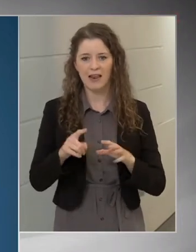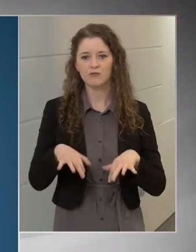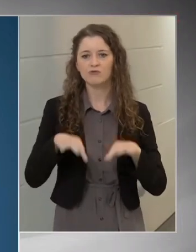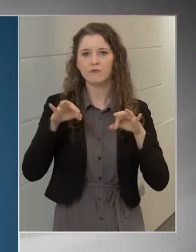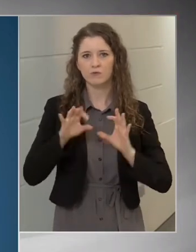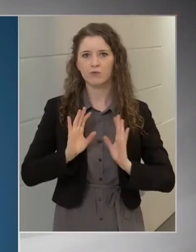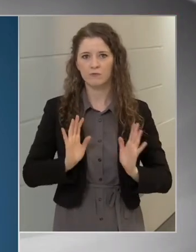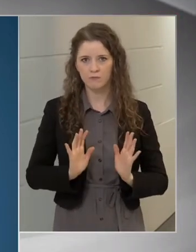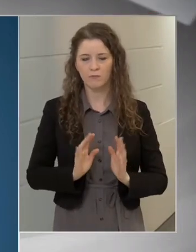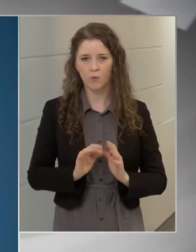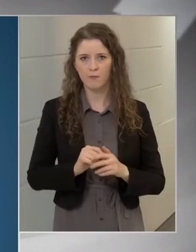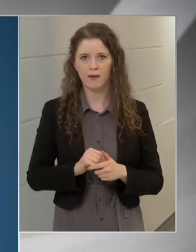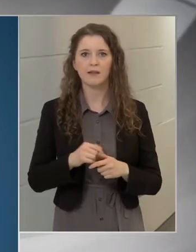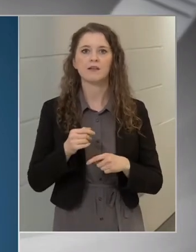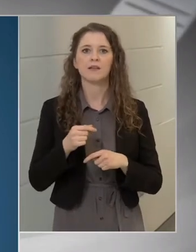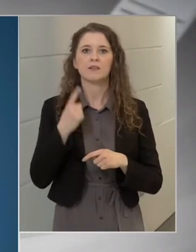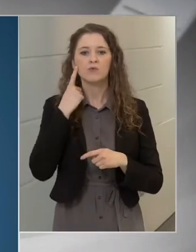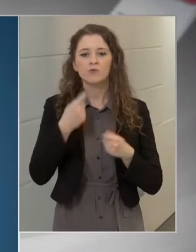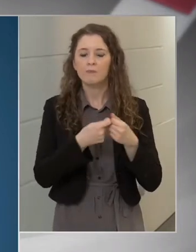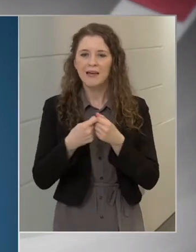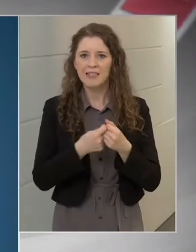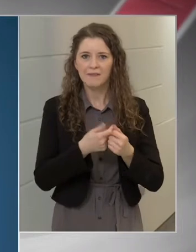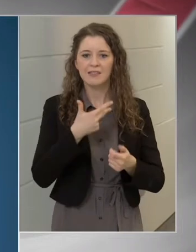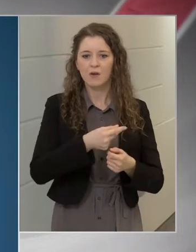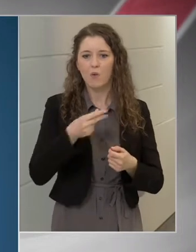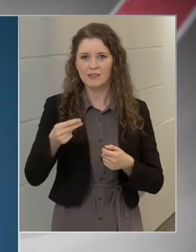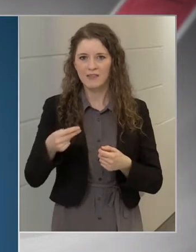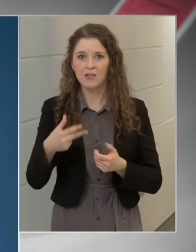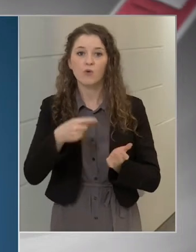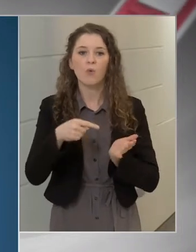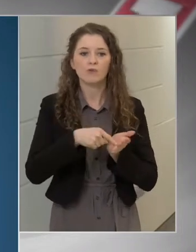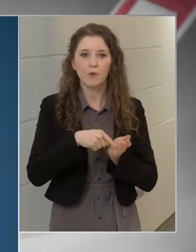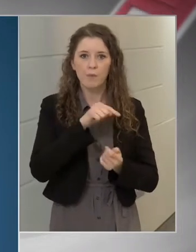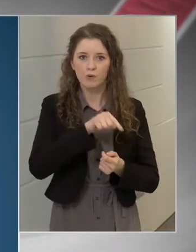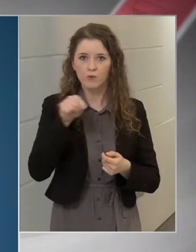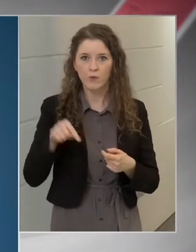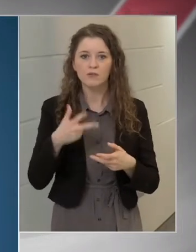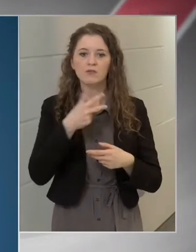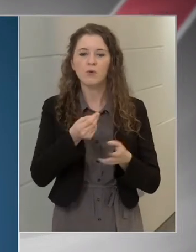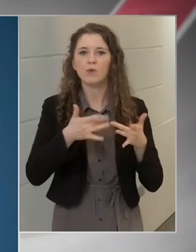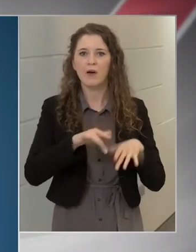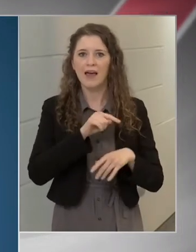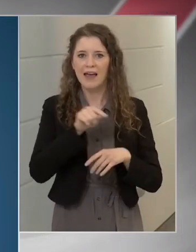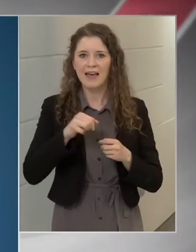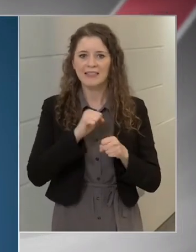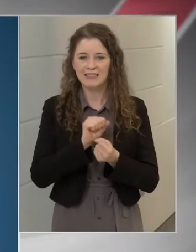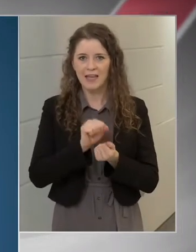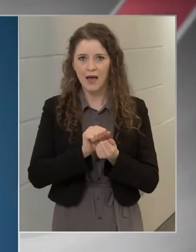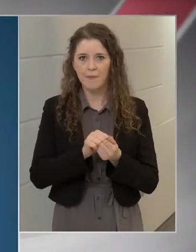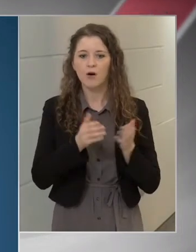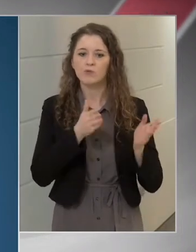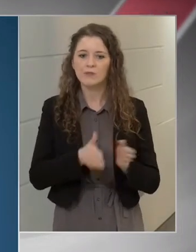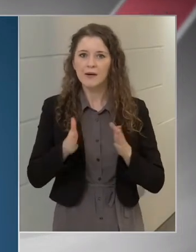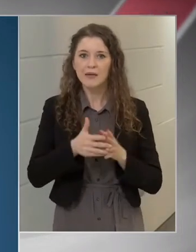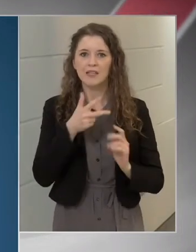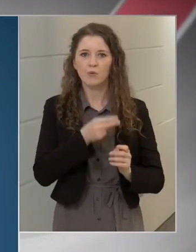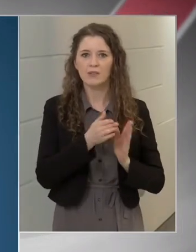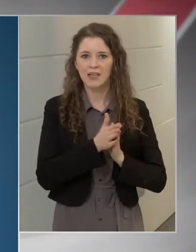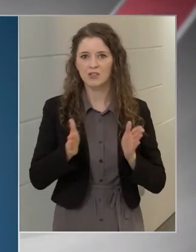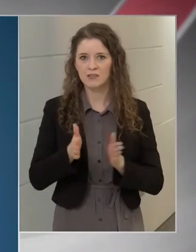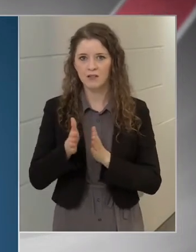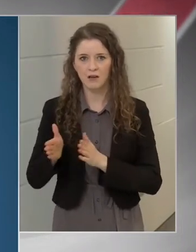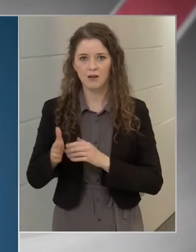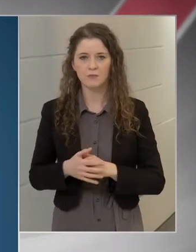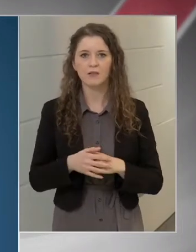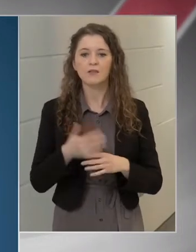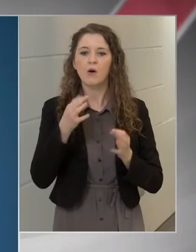oltásokat, az oltópontokon, az oltóhelyek száma, az ütemezett oltási szakaszban az országban